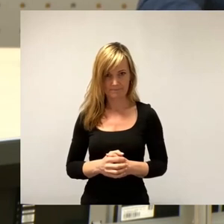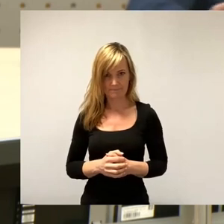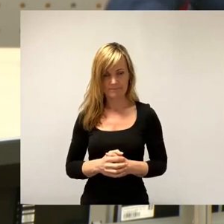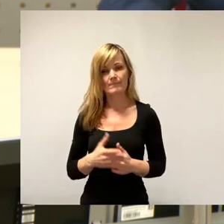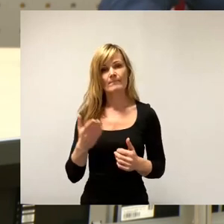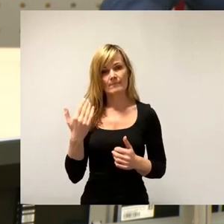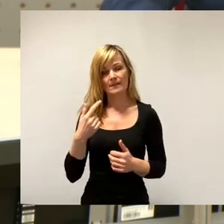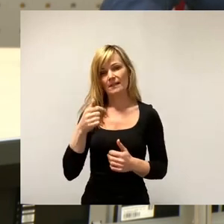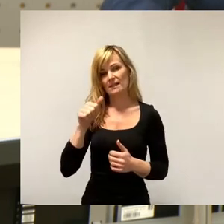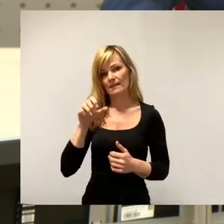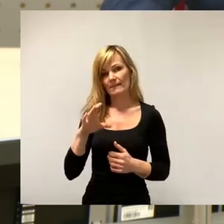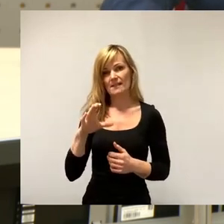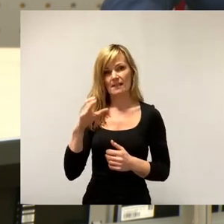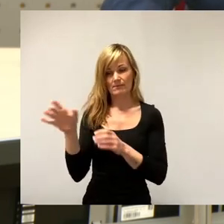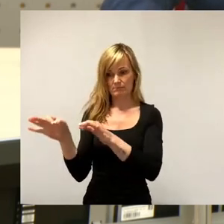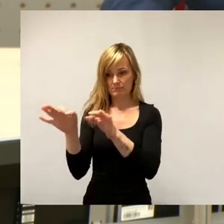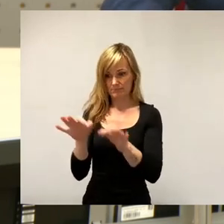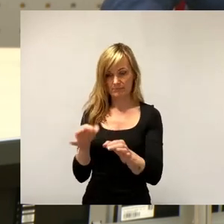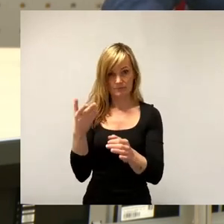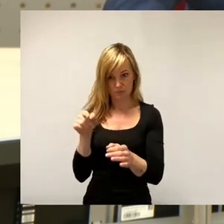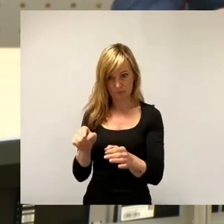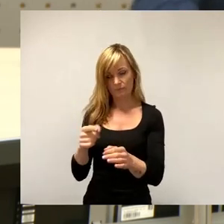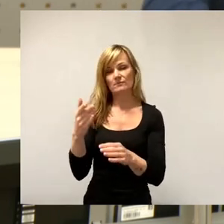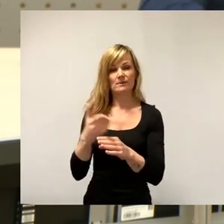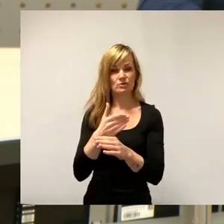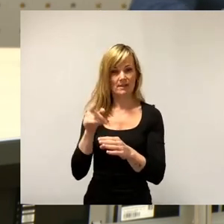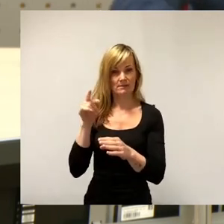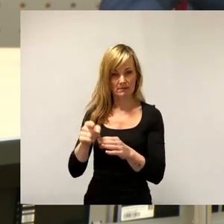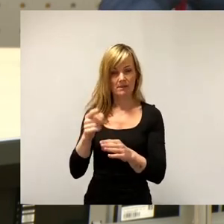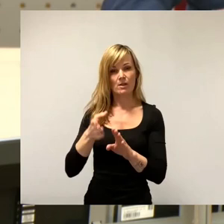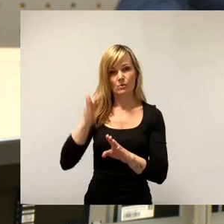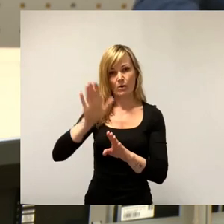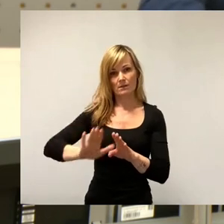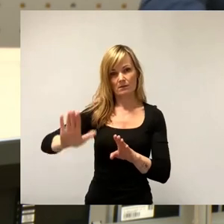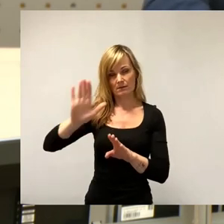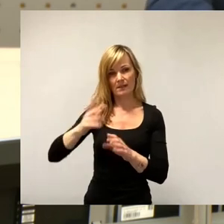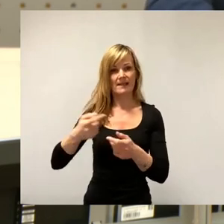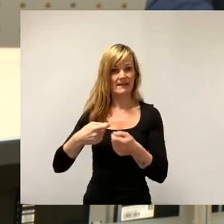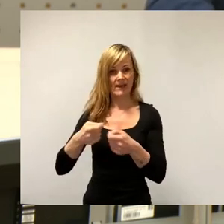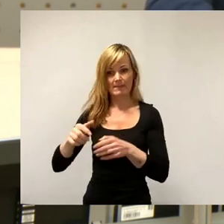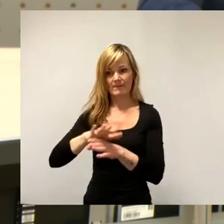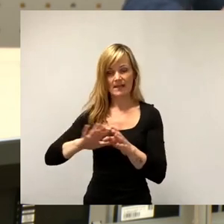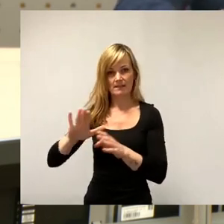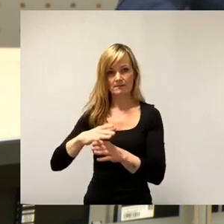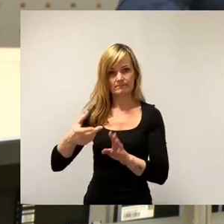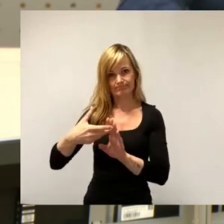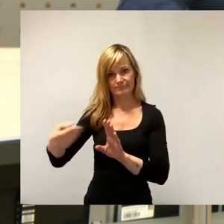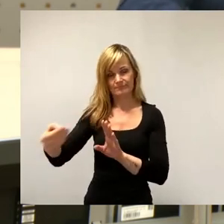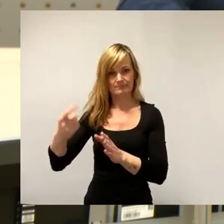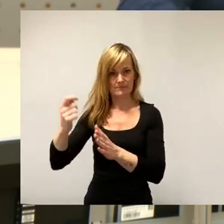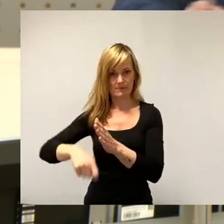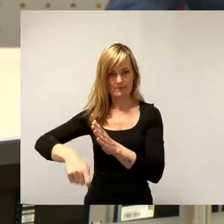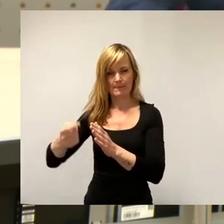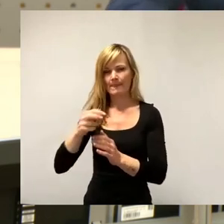TSMC sollen im Dresdner Norden große Gewerbeflächen den Besitzer wechseln. Einige dieser Flächen, wie beispielsweise an der Radeburger Straße, sind jedoch der